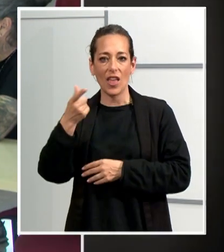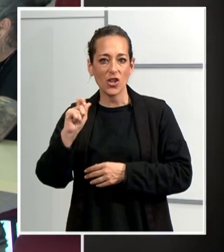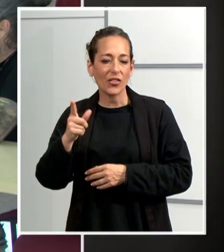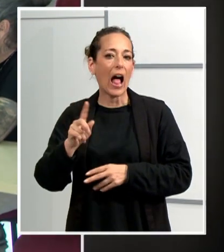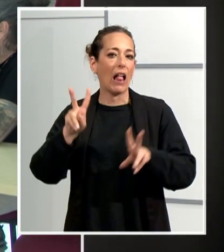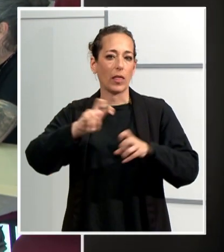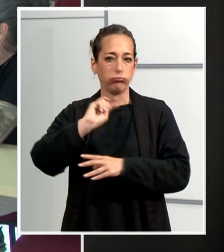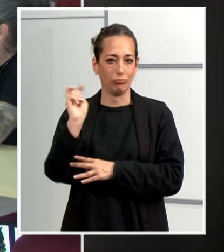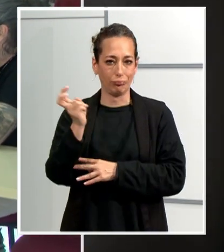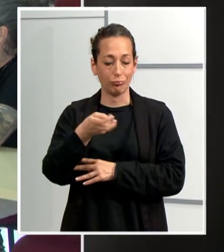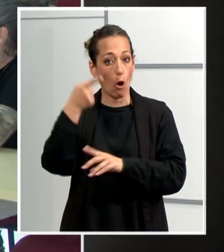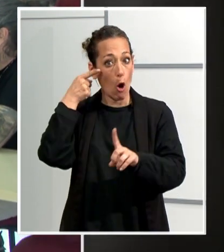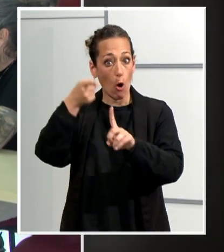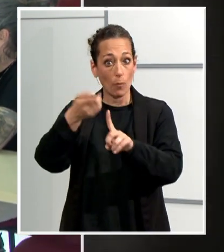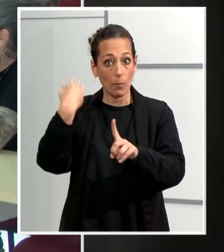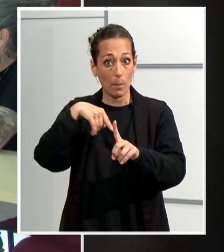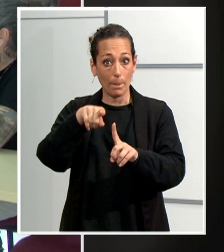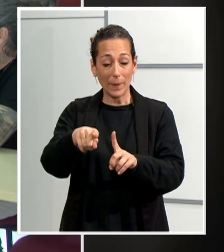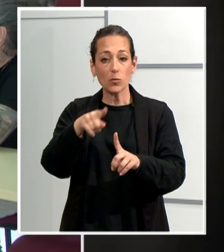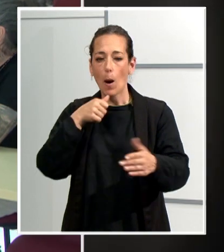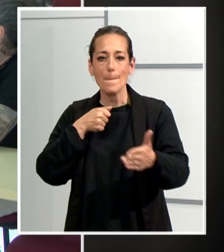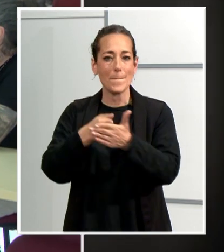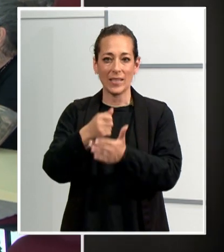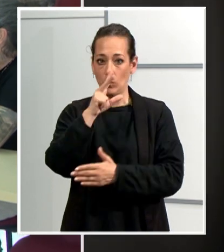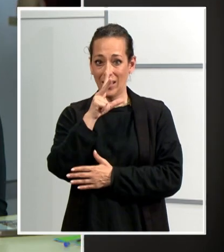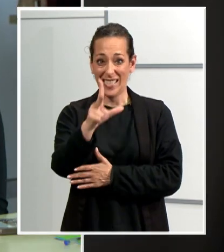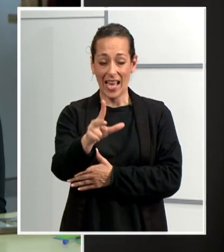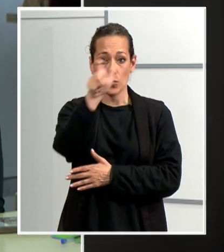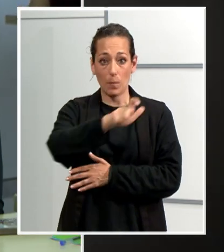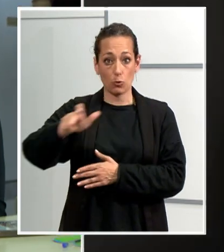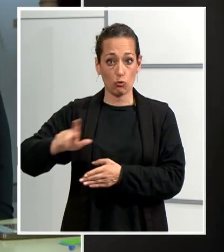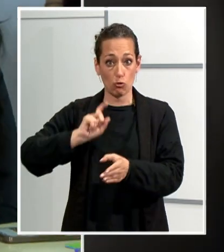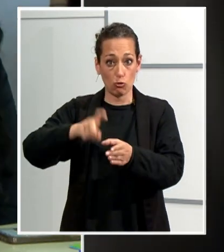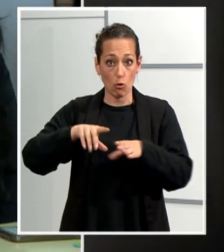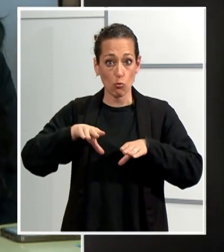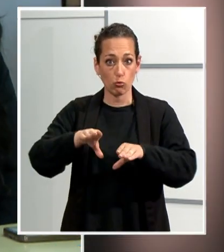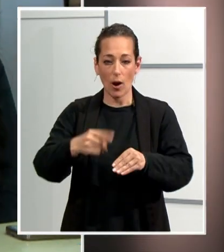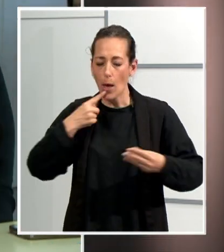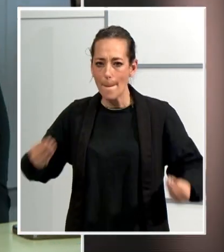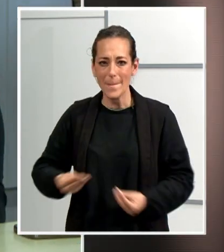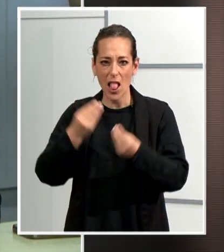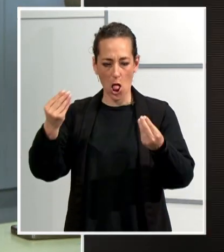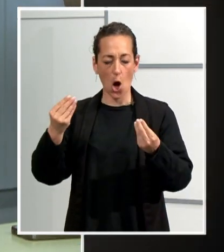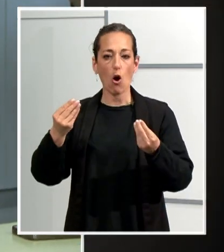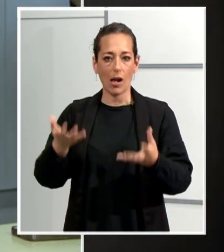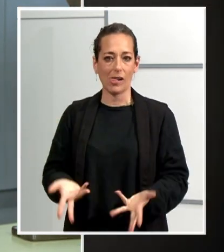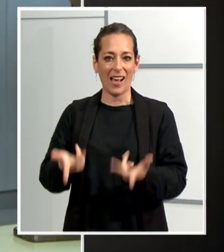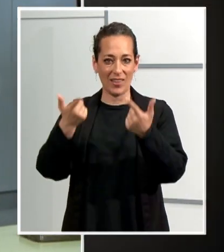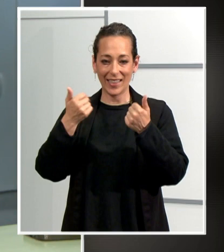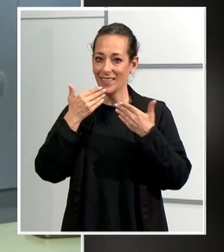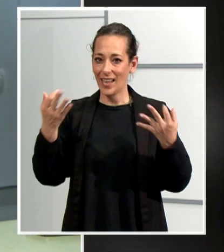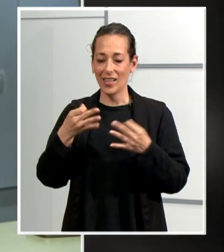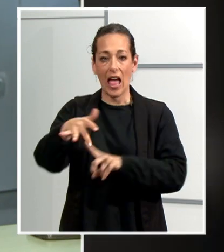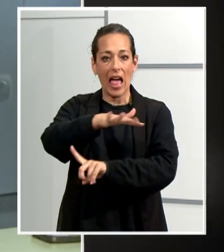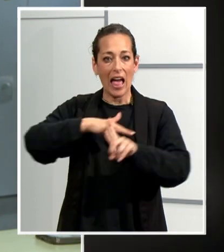L'objectiu de prelaboral és, en un màxim de 3 anys, que els usuaris millorin les seves competències. Ho fan en un entorn flexible